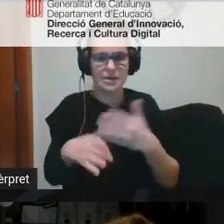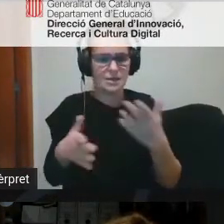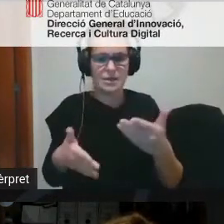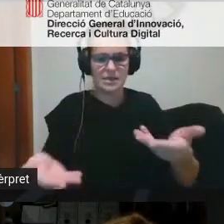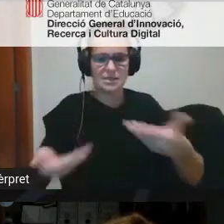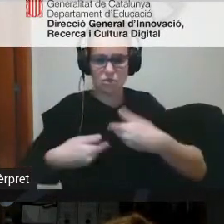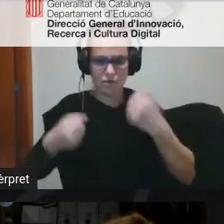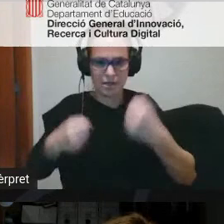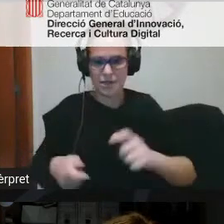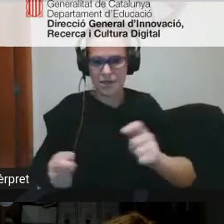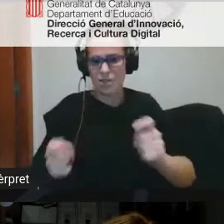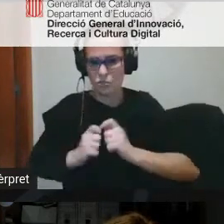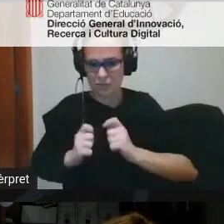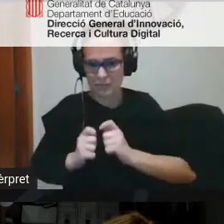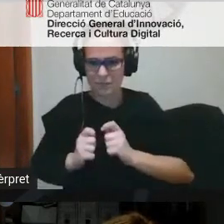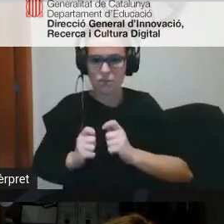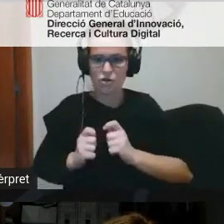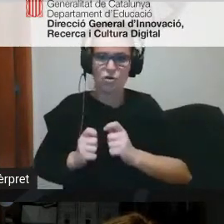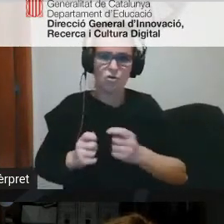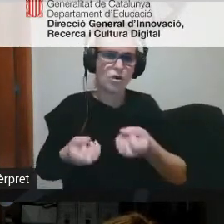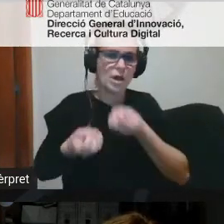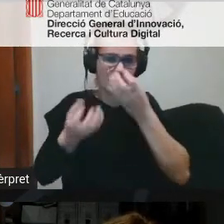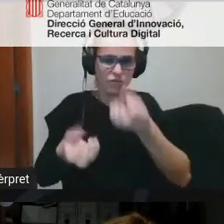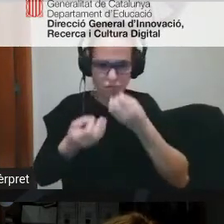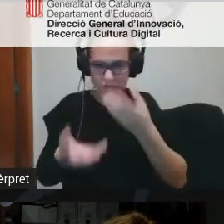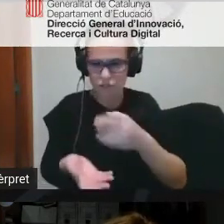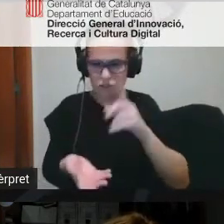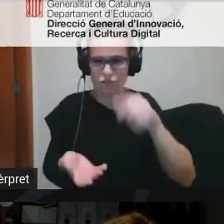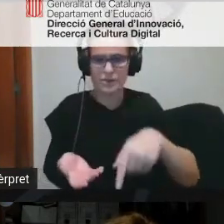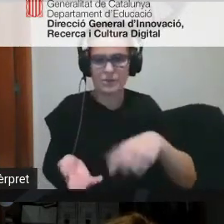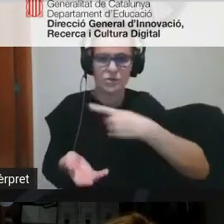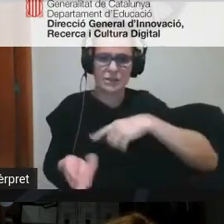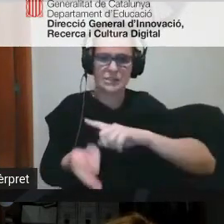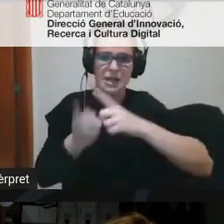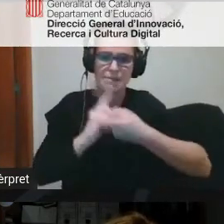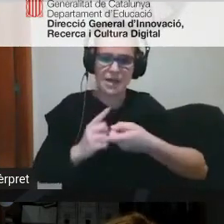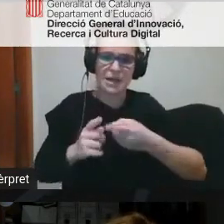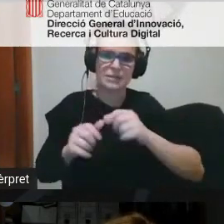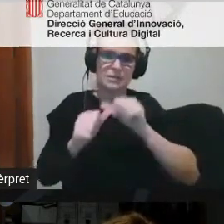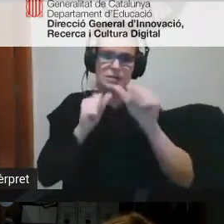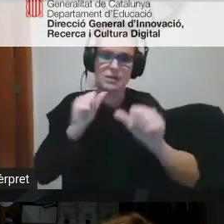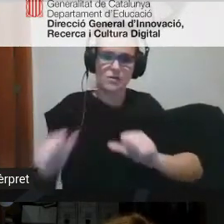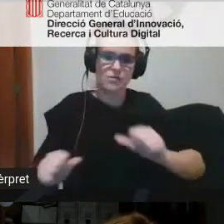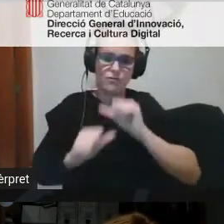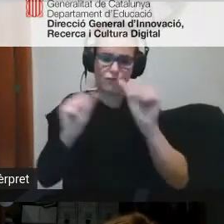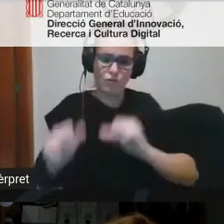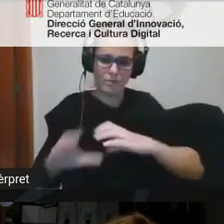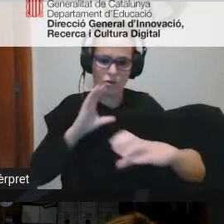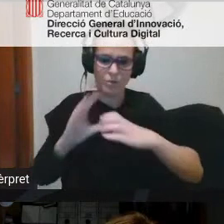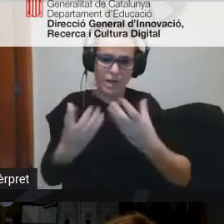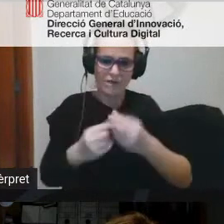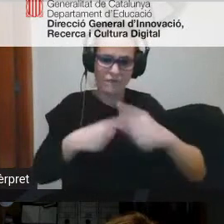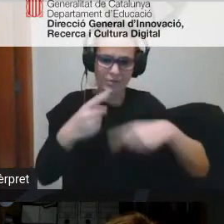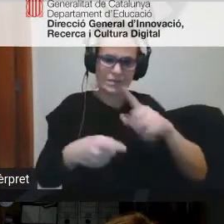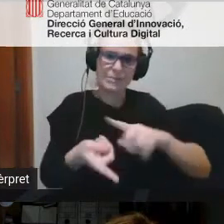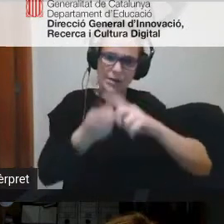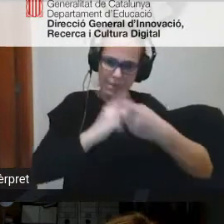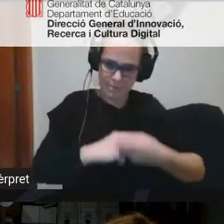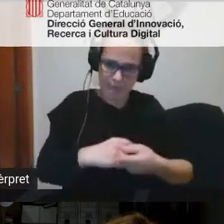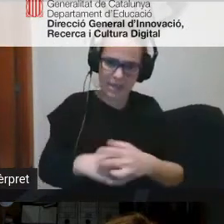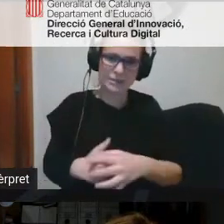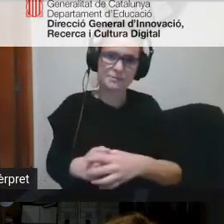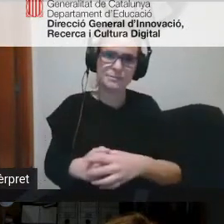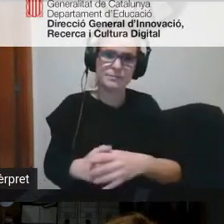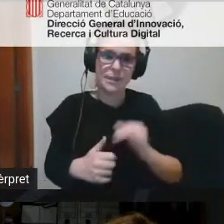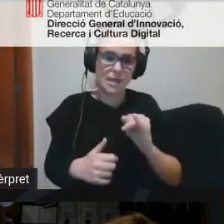ajuda tant en dotacions com en informació nosaltres també hem anat canviant la nostra manera de comunicar-nos amb les famílies i